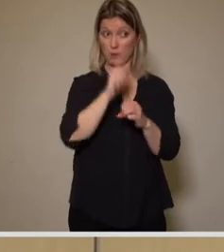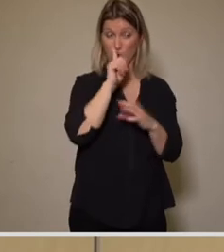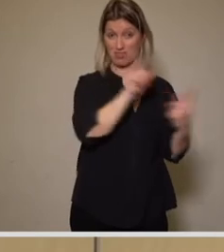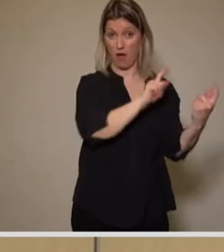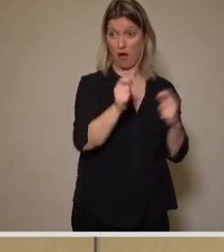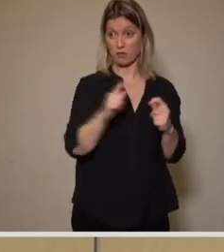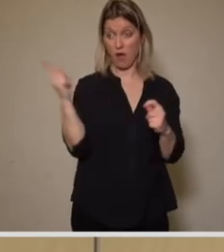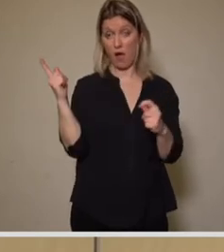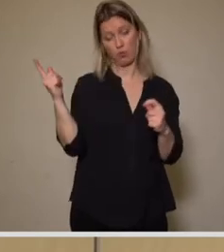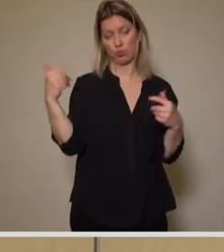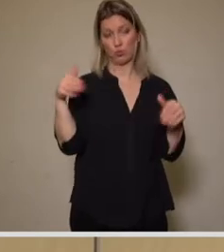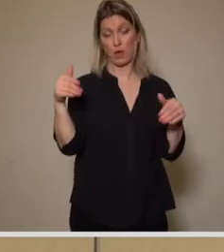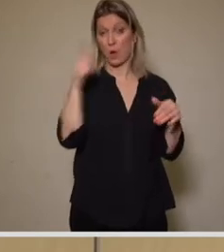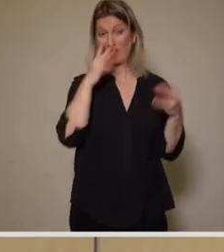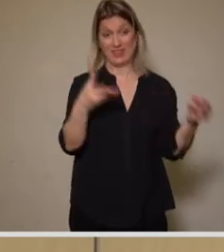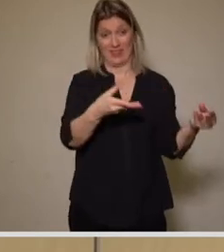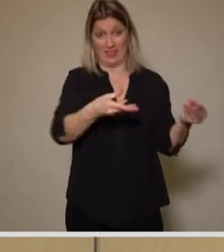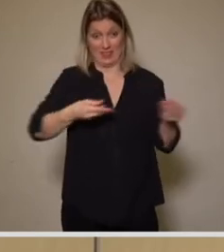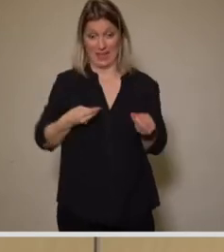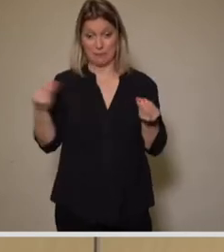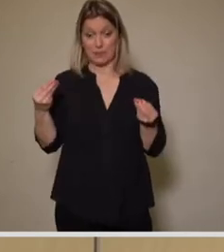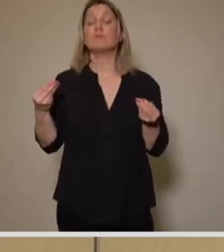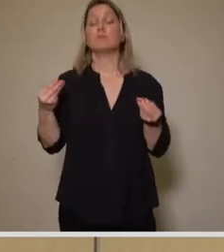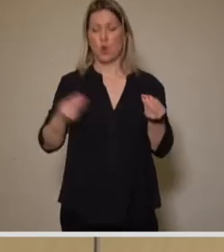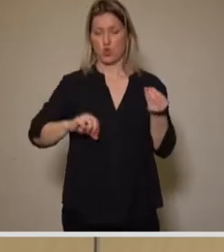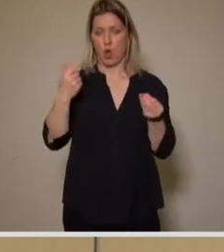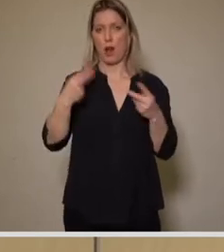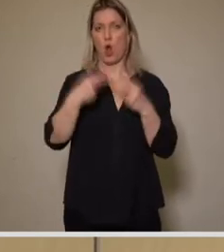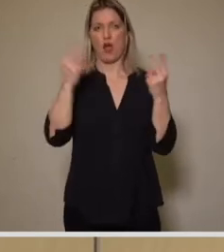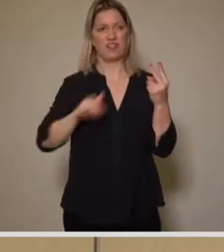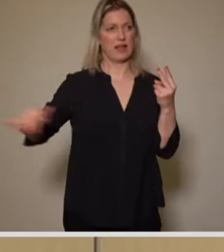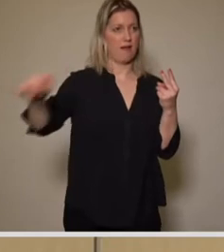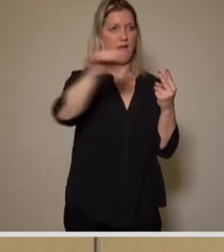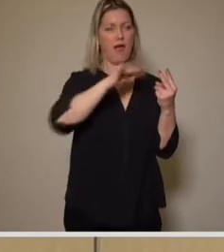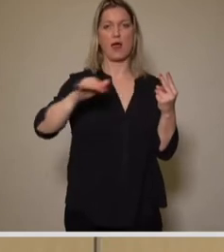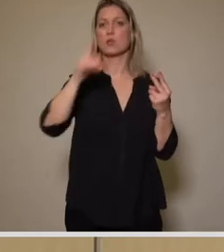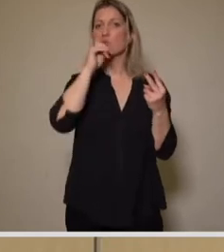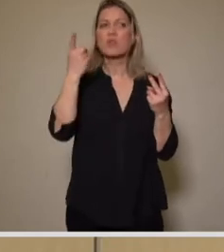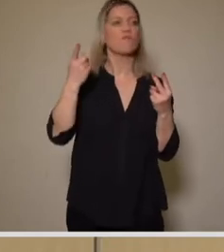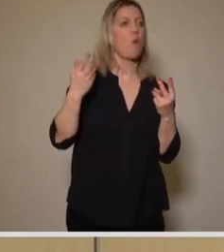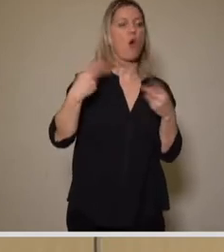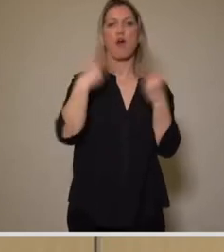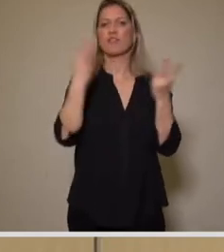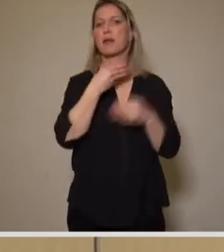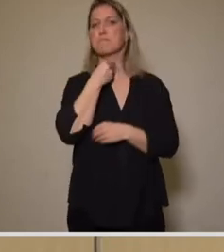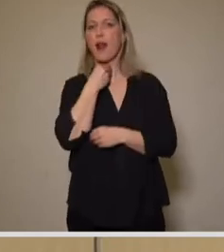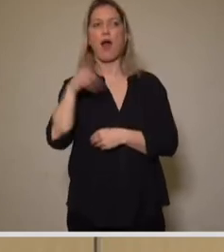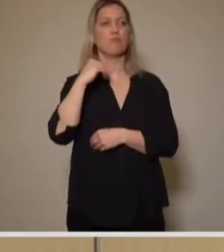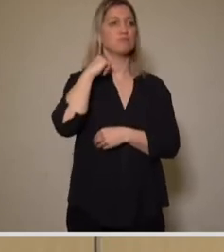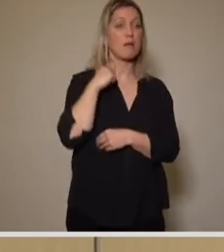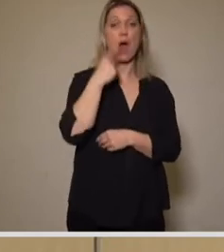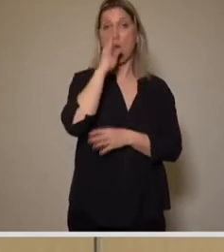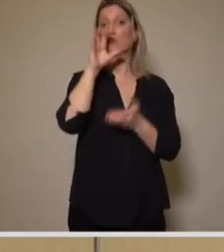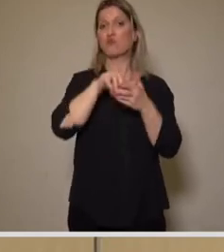wird es dann eine erneute Beteiligung der Öffentlichkeit und aller Träger öffentlicher Belange der Stadtverwaltung auch